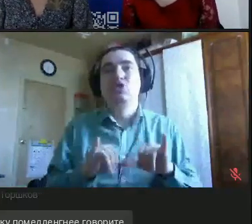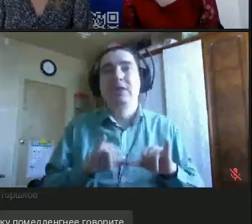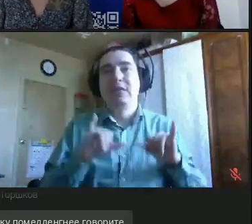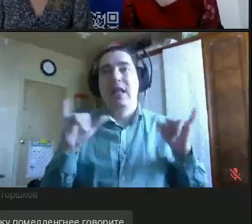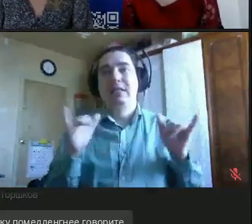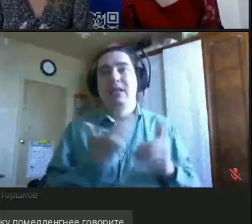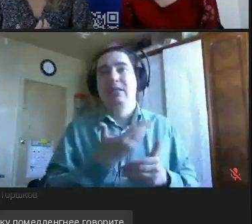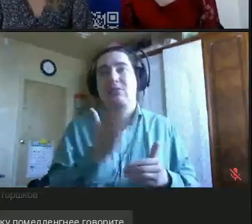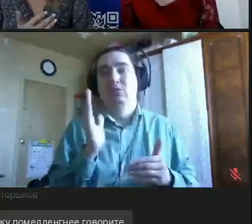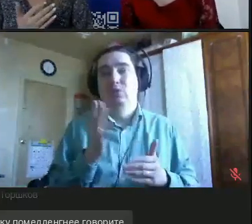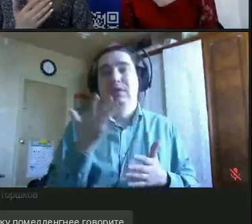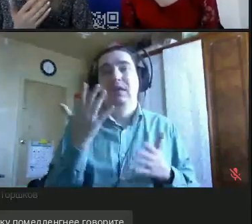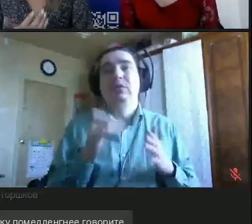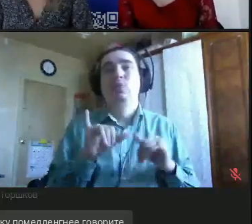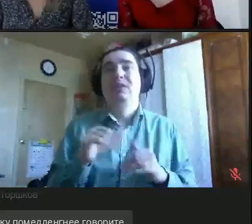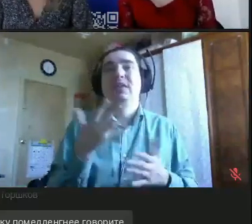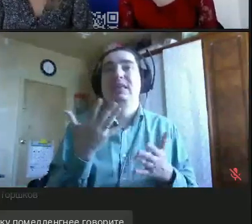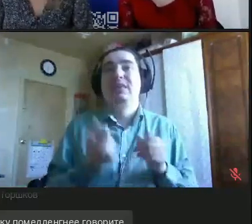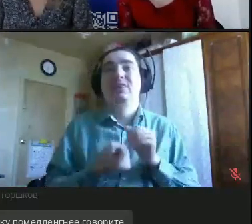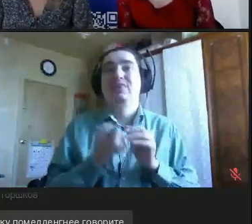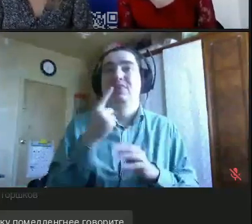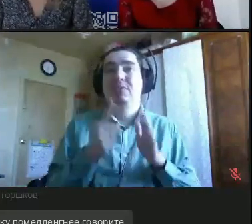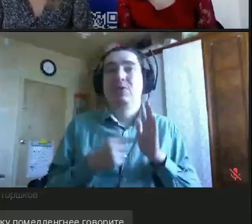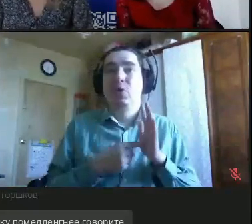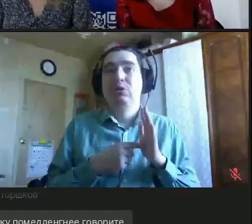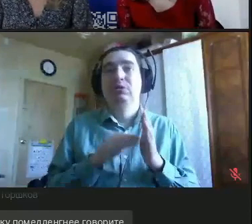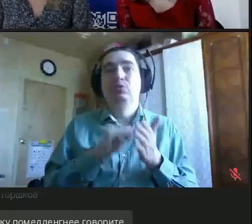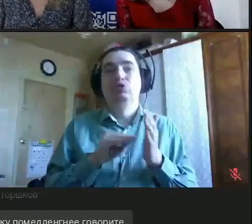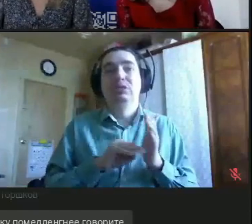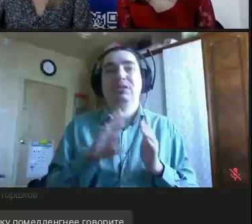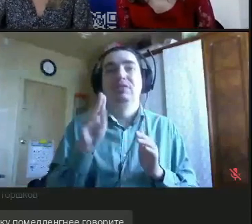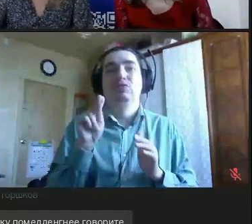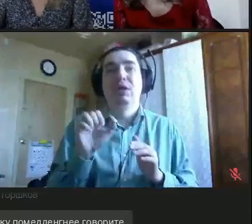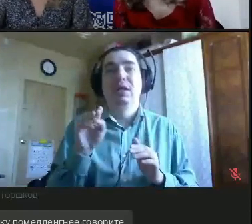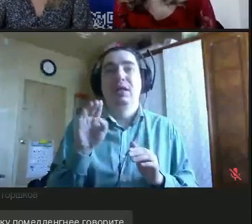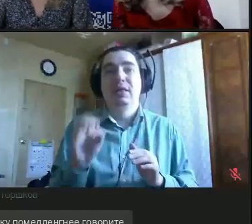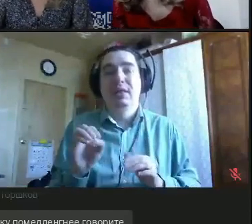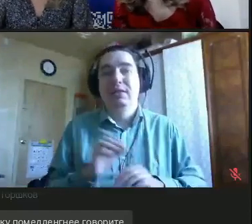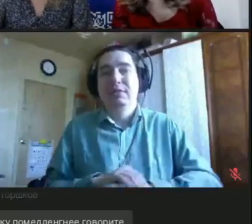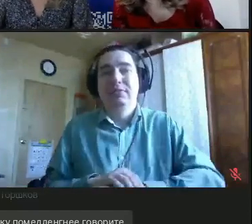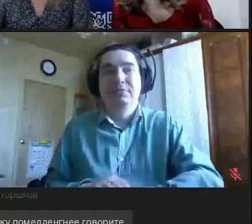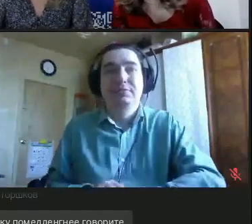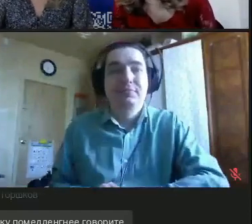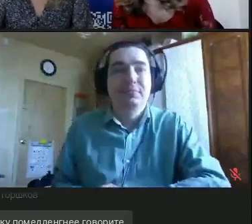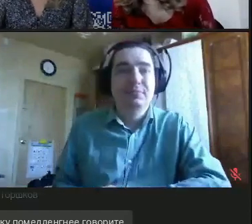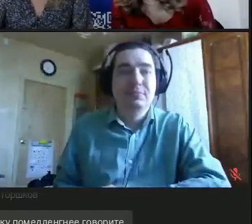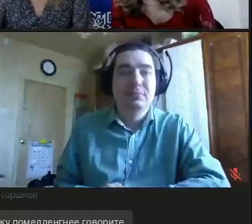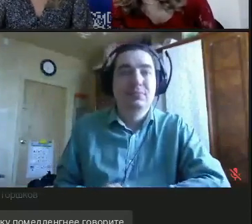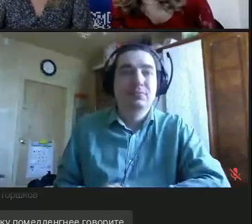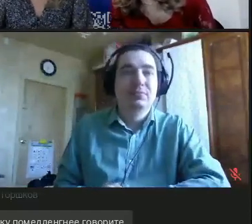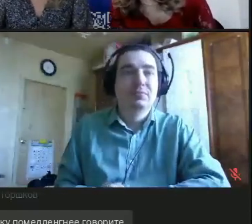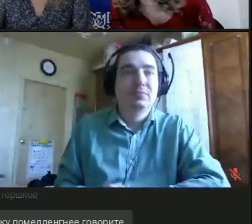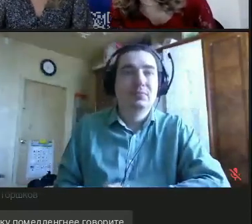обсудим. Если у вас будут какие-то вопросы, пишите нам в чате. Подошел мальчик на детской площадке на улице, и он спросил,